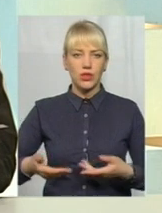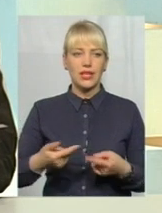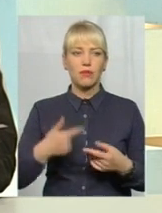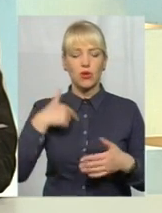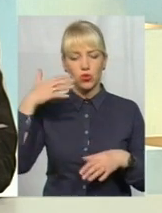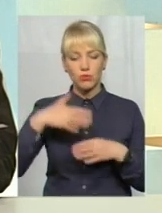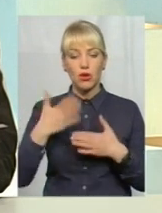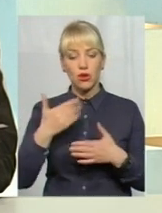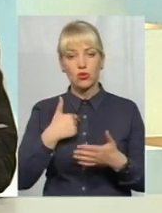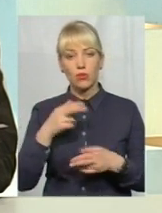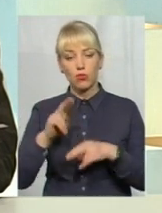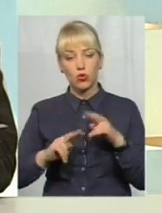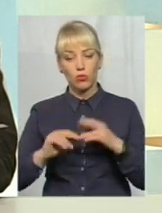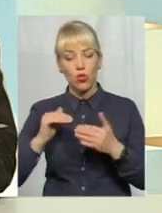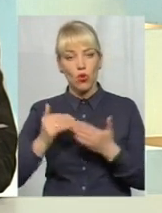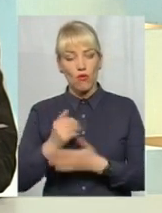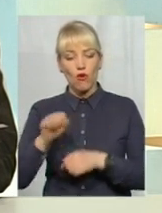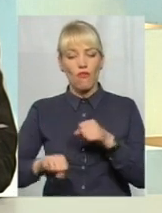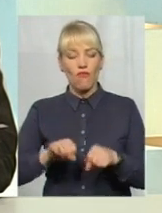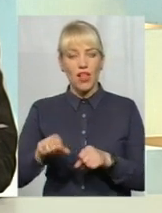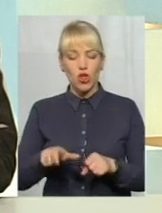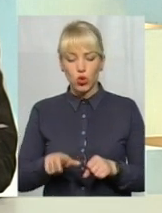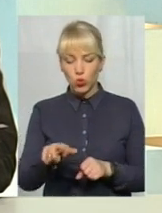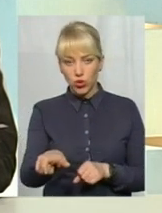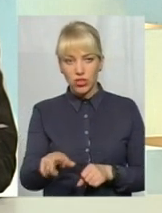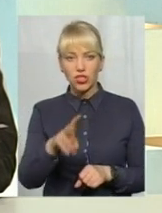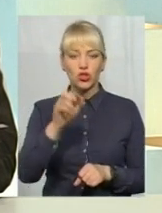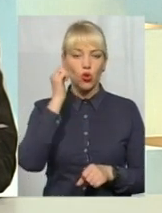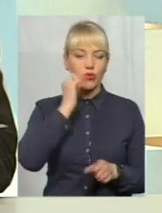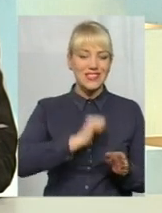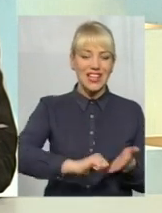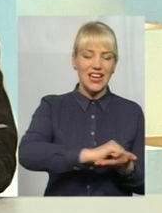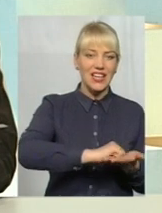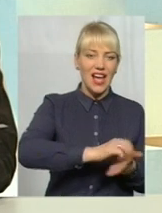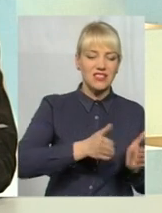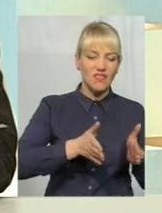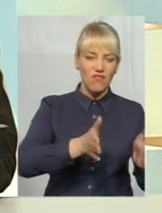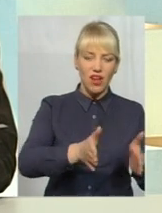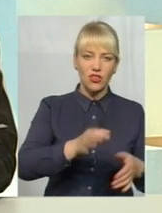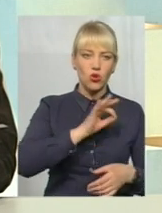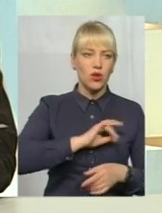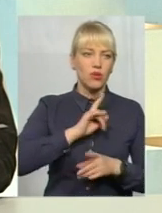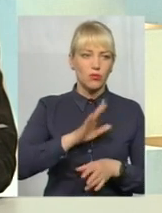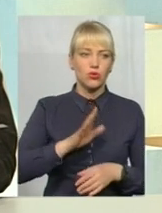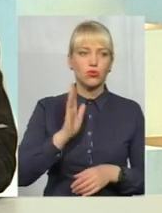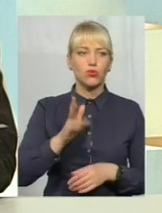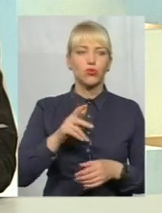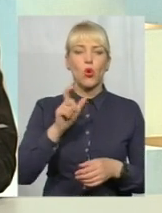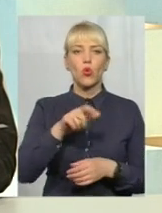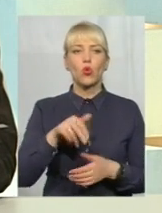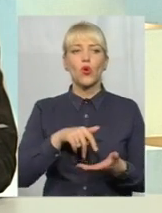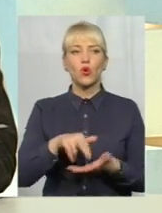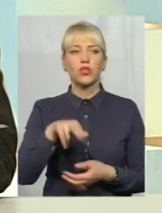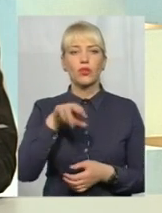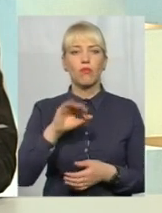збудуємо нову велодоріжку, то старий асфальтований тротуар мешканці користуватись не будуть. Мешканці завжди хочуть ходити по-новому, не дивлячись на те,